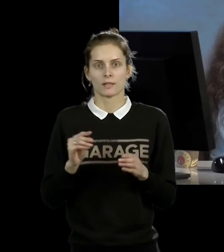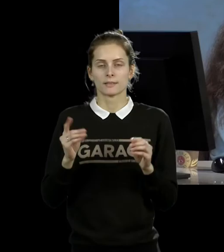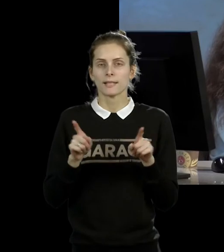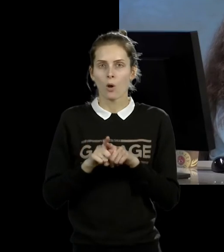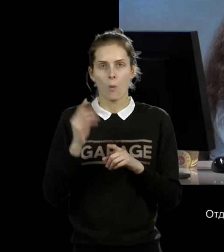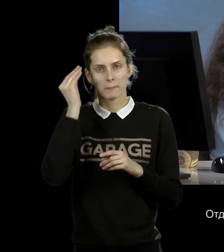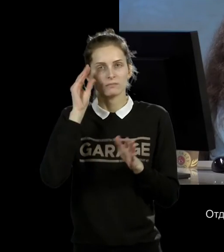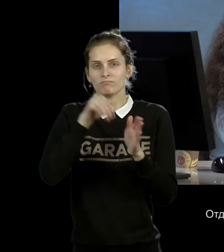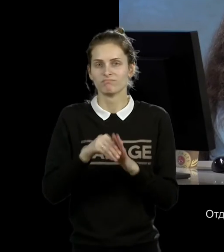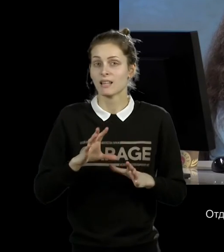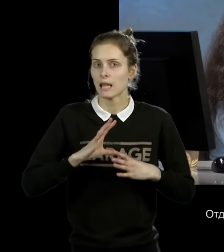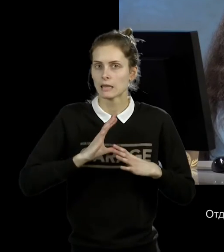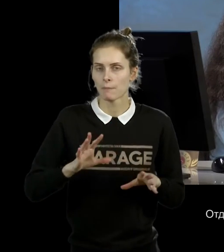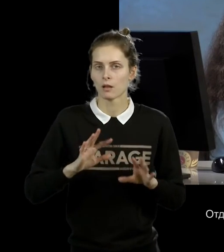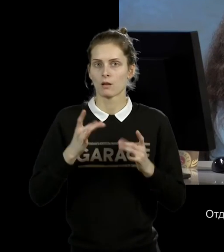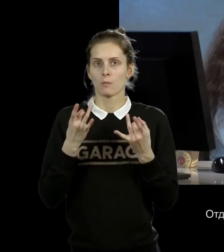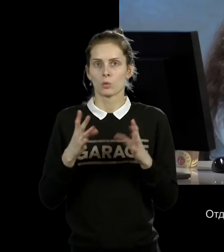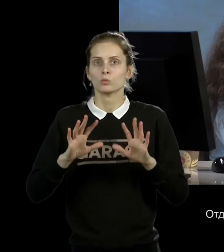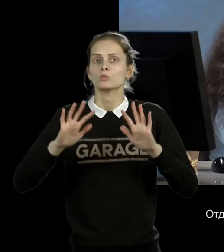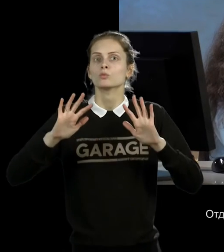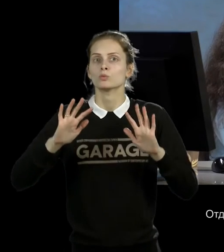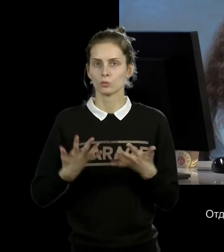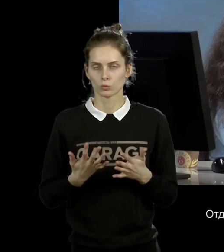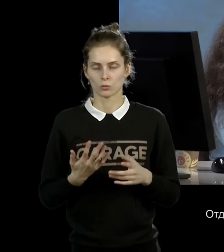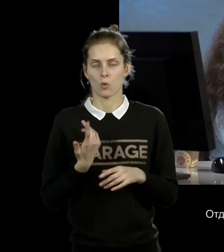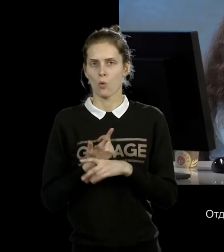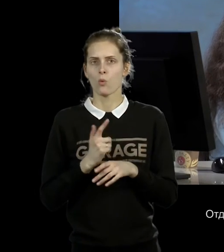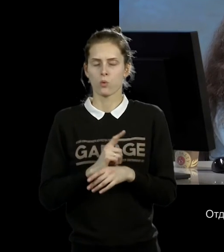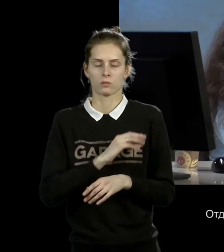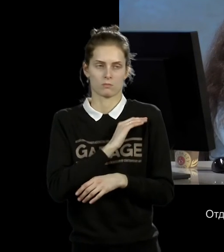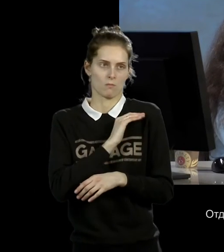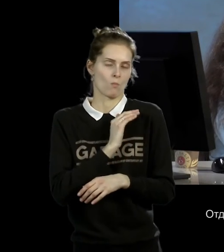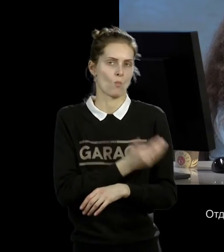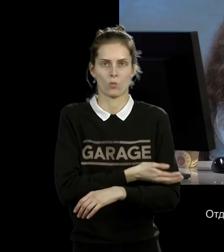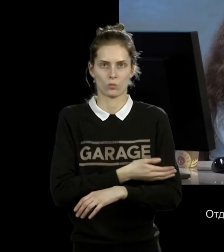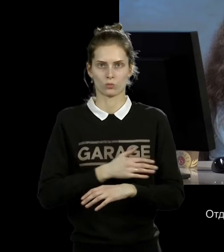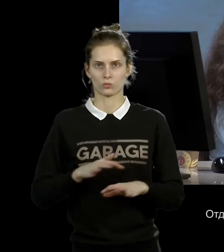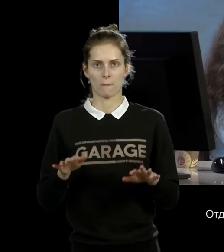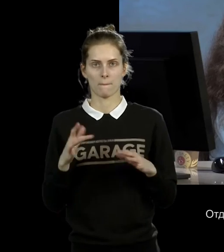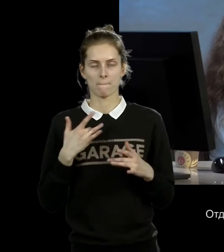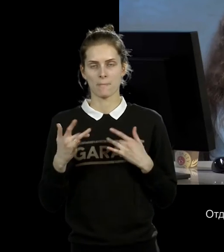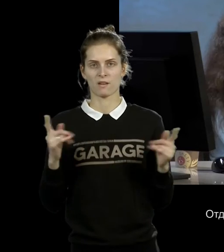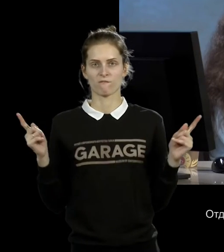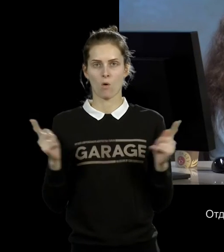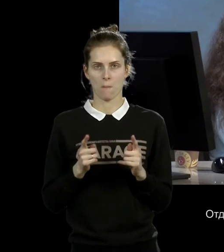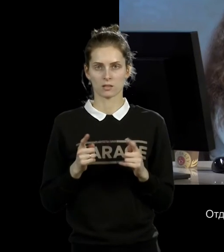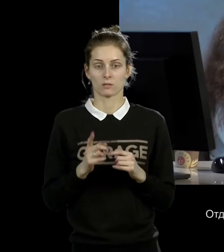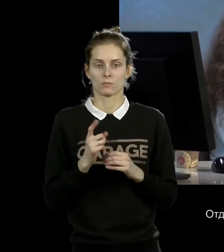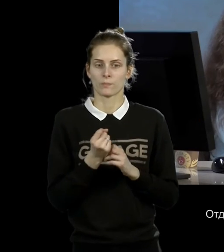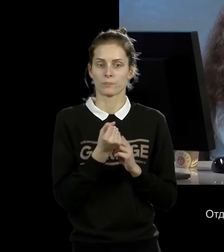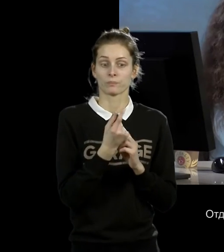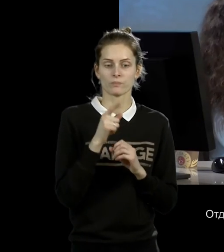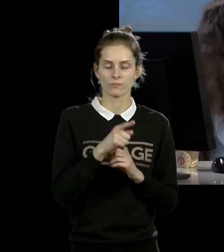перформанса. А отдельно от этого эта форма достаточно сильная, потому что там используется, возникает красная звезда,